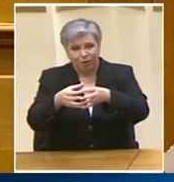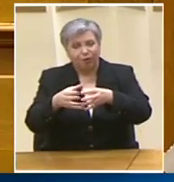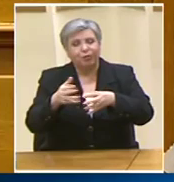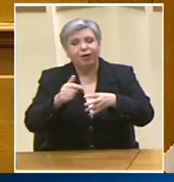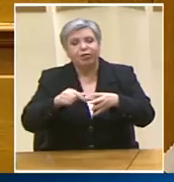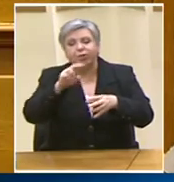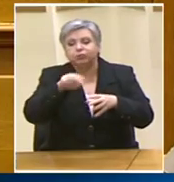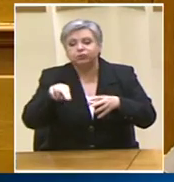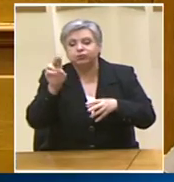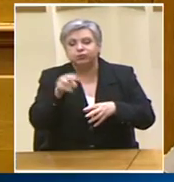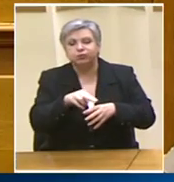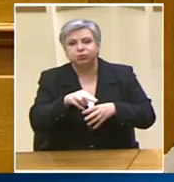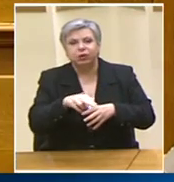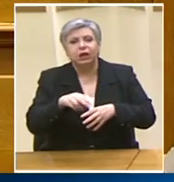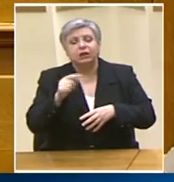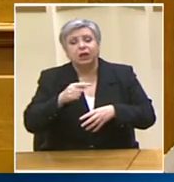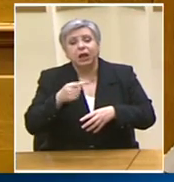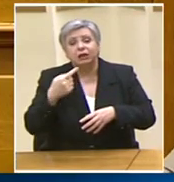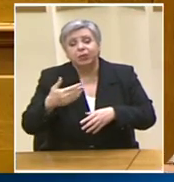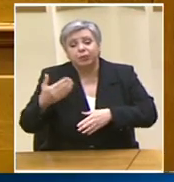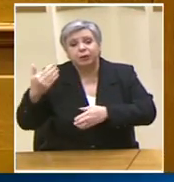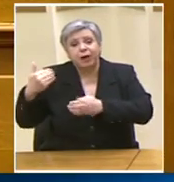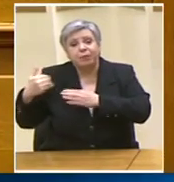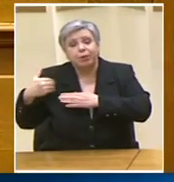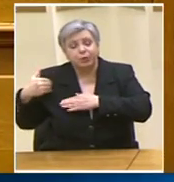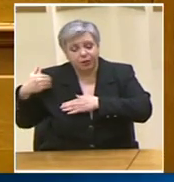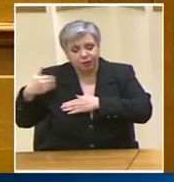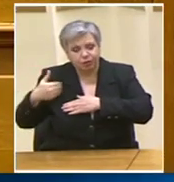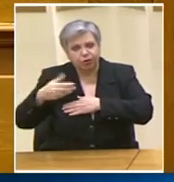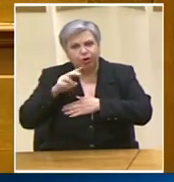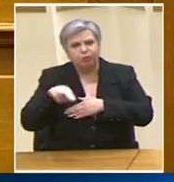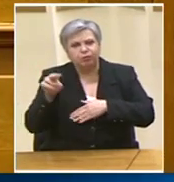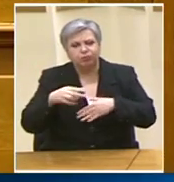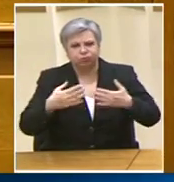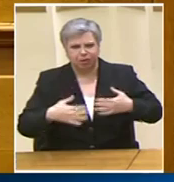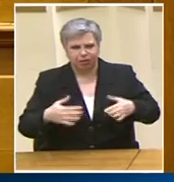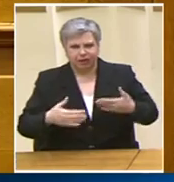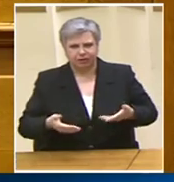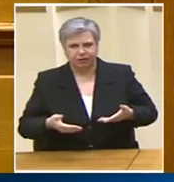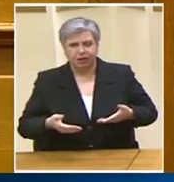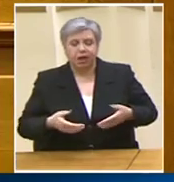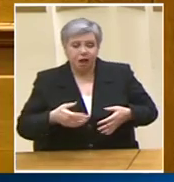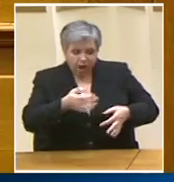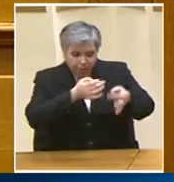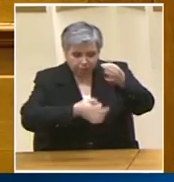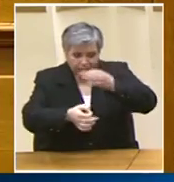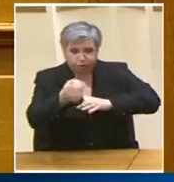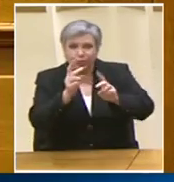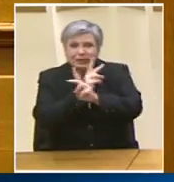θέσπισης κολλημάτων διορισμού γιατί δεν το λέτε καθαρά σας ενοχλεί